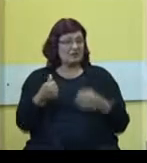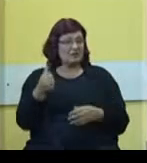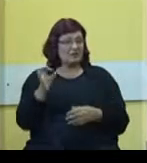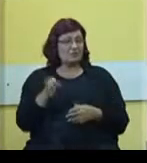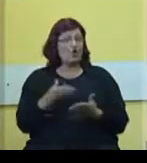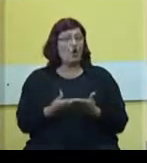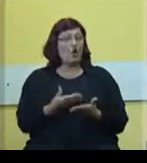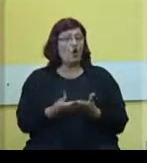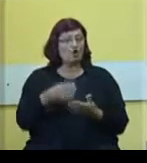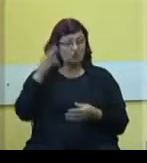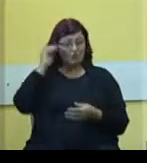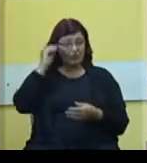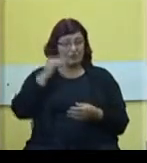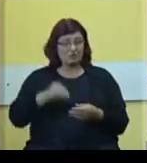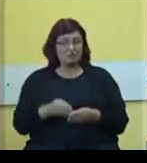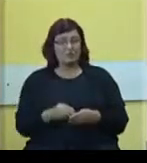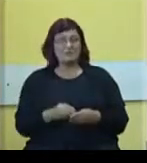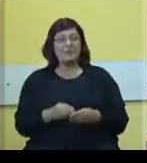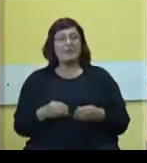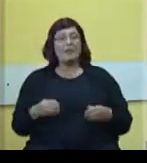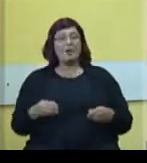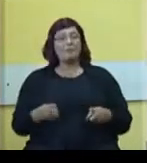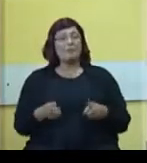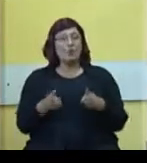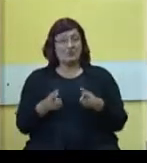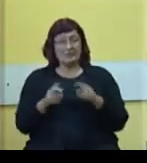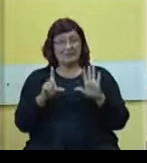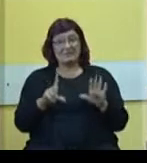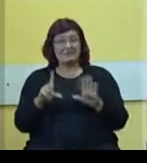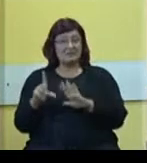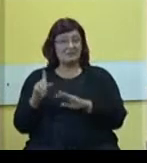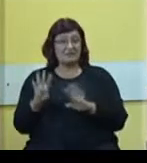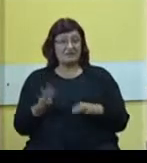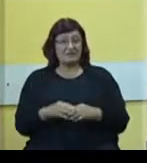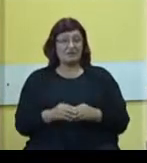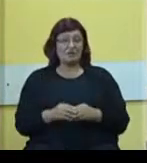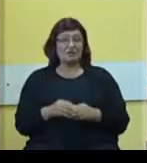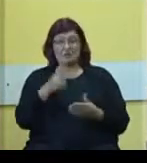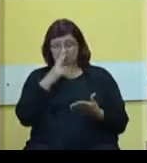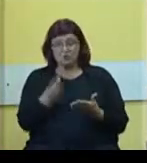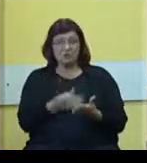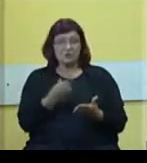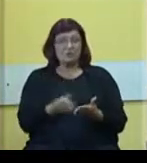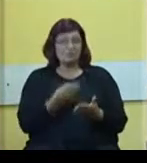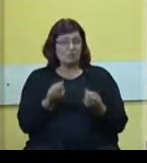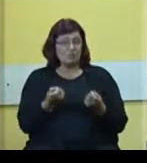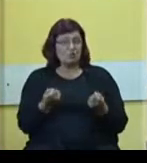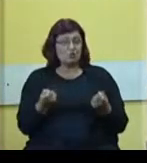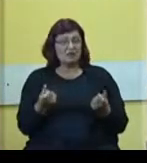osnovno obrazovanje, poljoprivreda 7,79%. Idemo dalje da pogledamo još detaljnije,